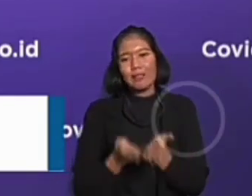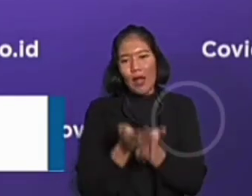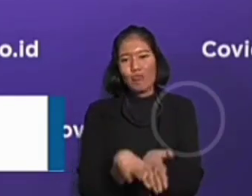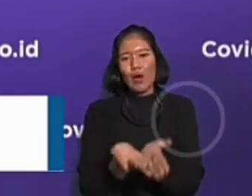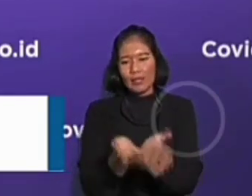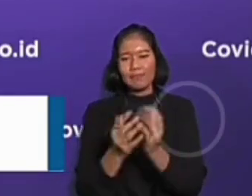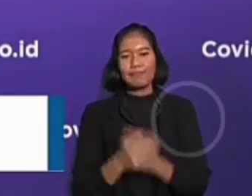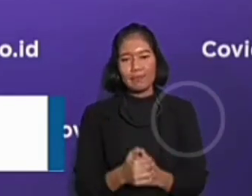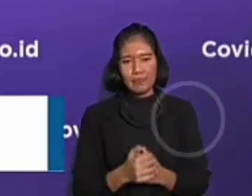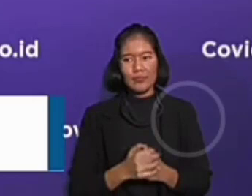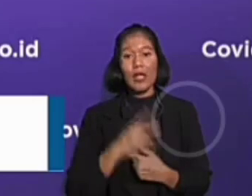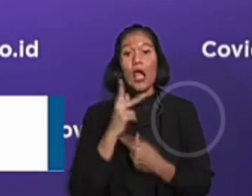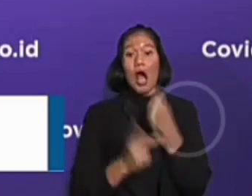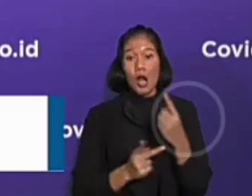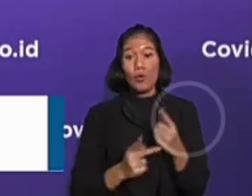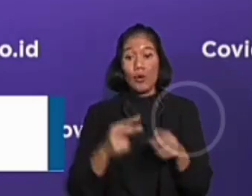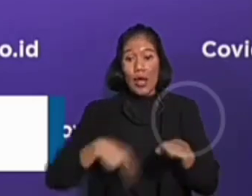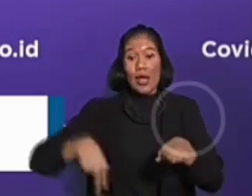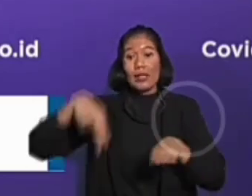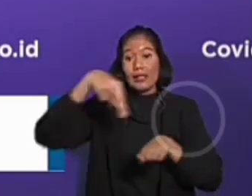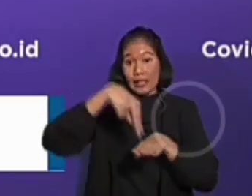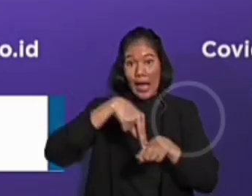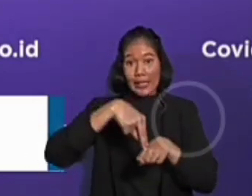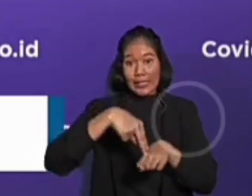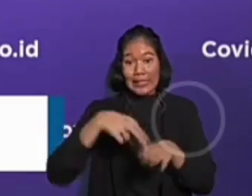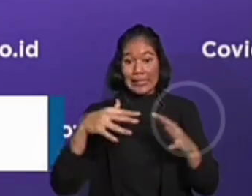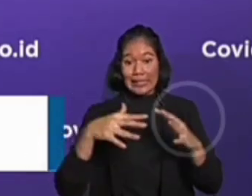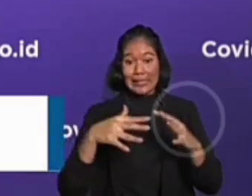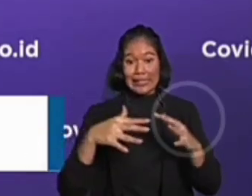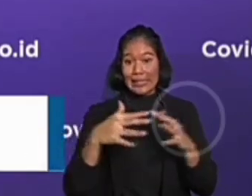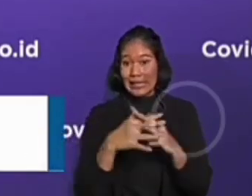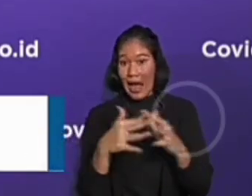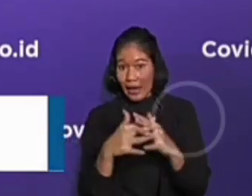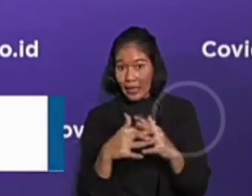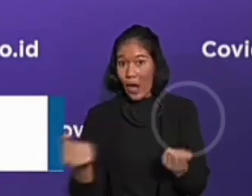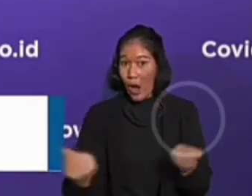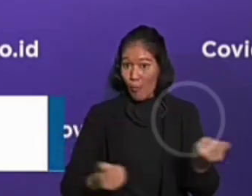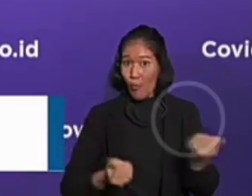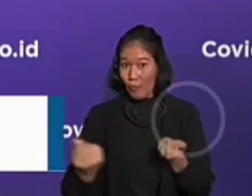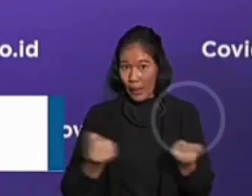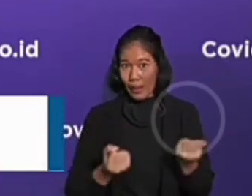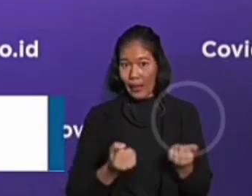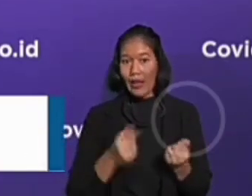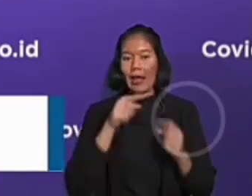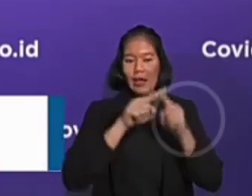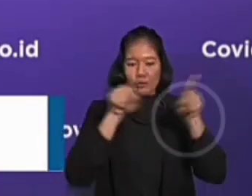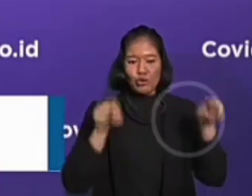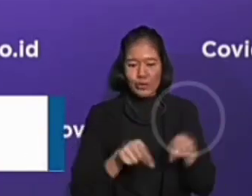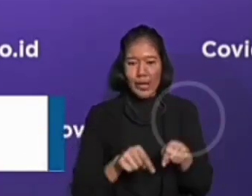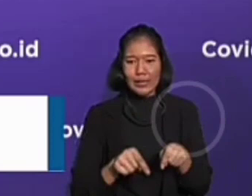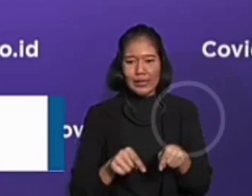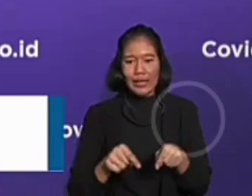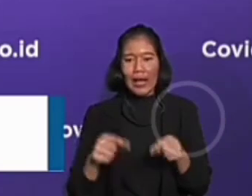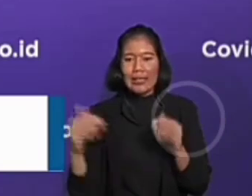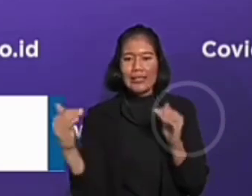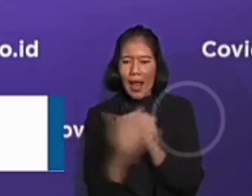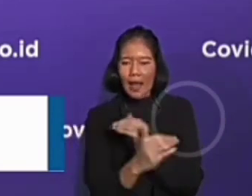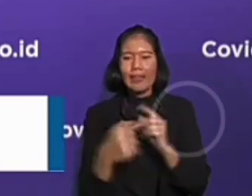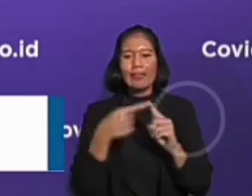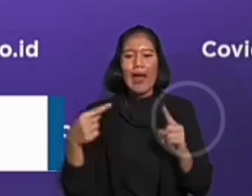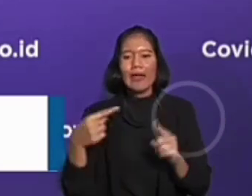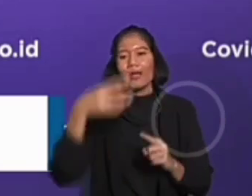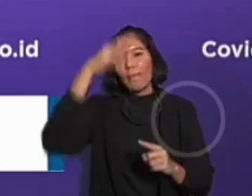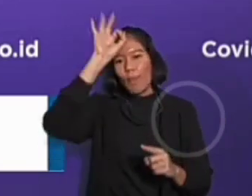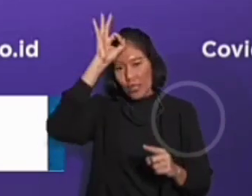akan menggunakan moda transportasi darat, ditambahkan surat jalan dari kepolisian atau pores yang akan